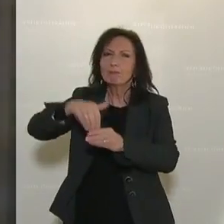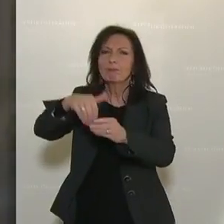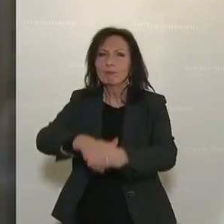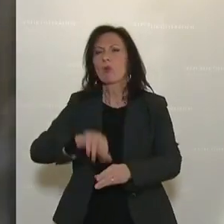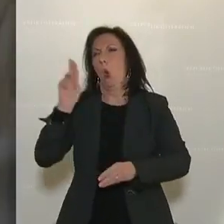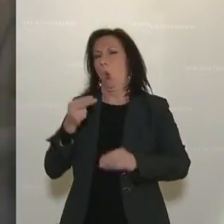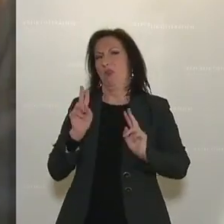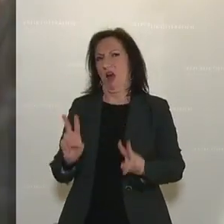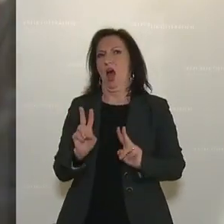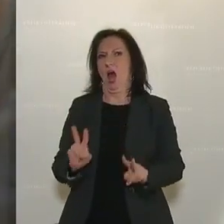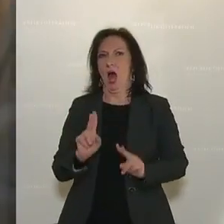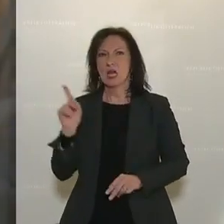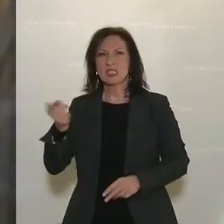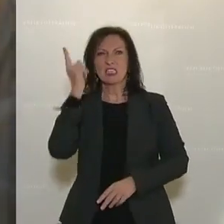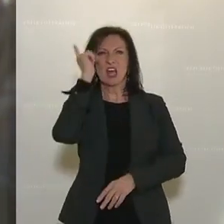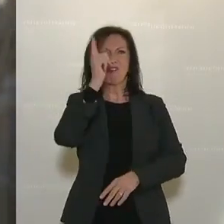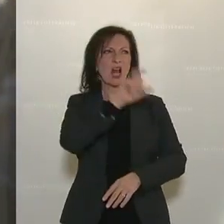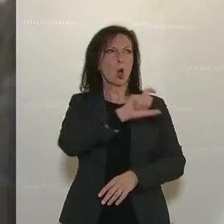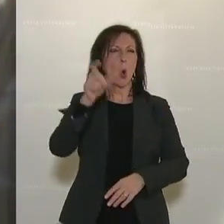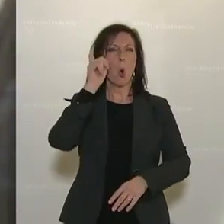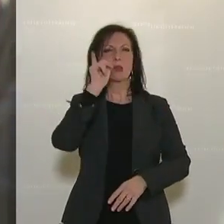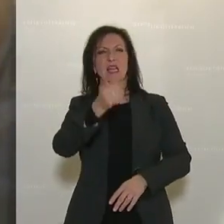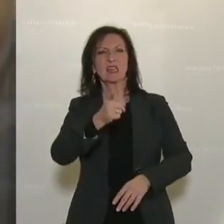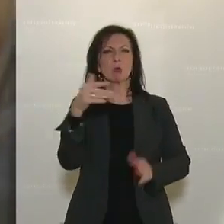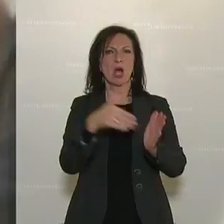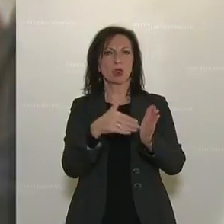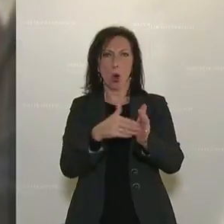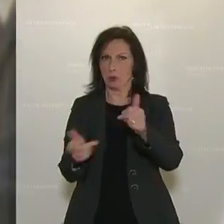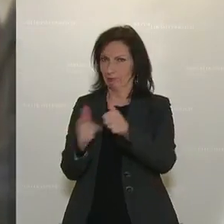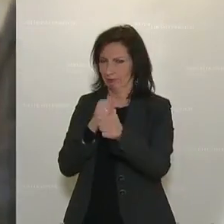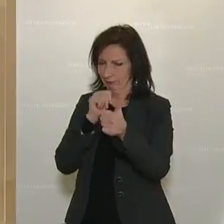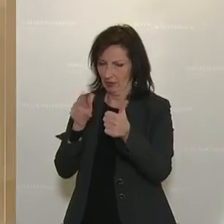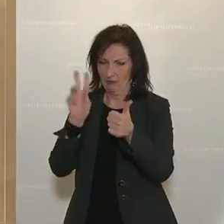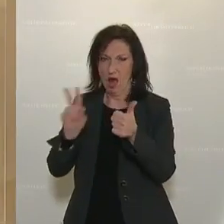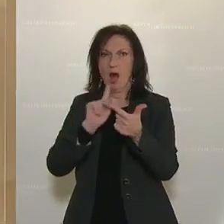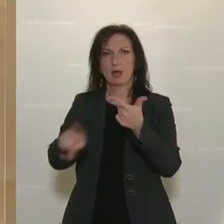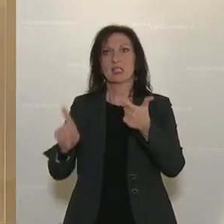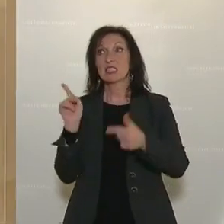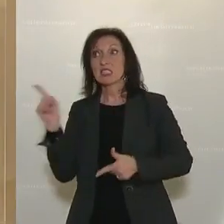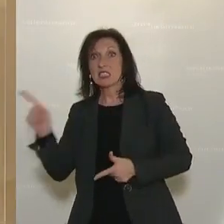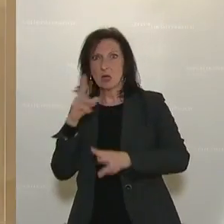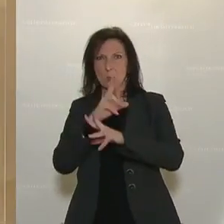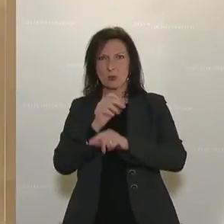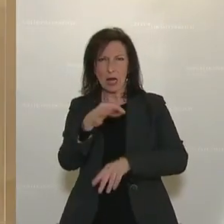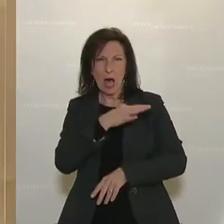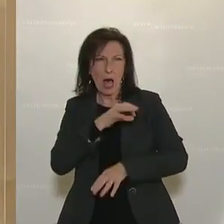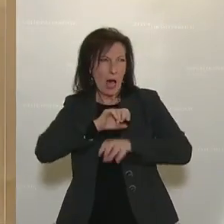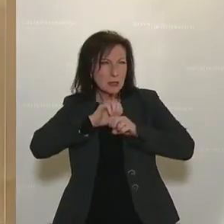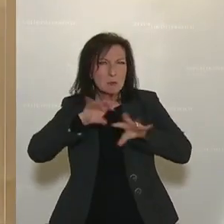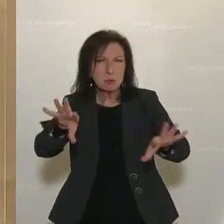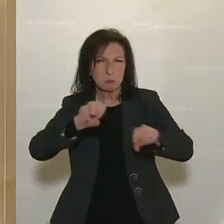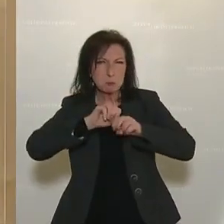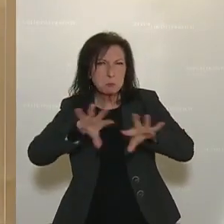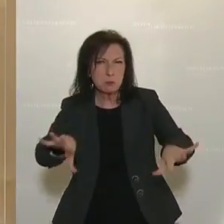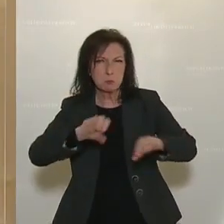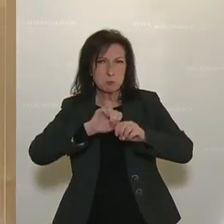Toten, vor denen Sie gewarnt haben. Wir denken an die grauenhafte Angstpropaganda, die Sie über ganz Österreich gelegt haben, wo Sie